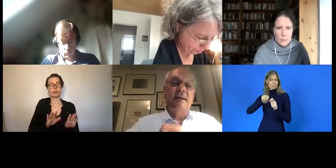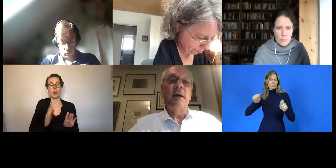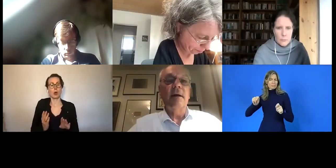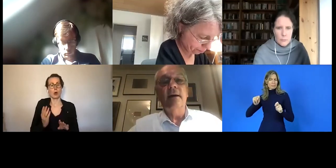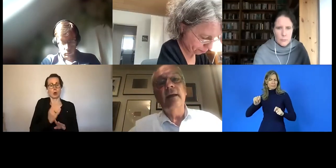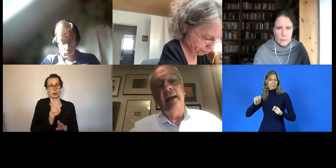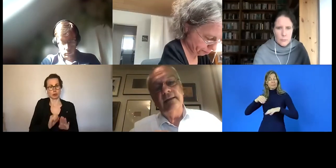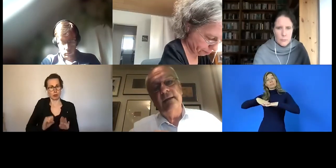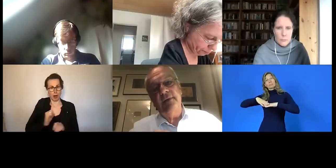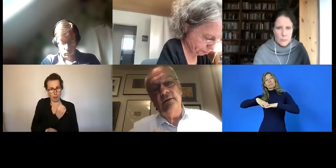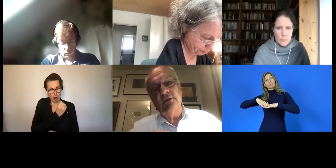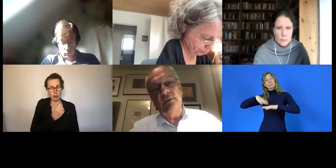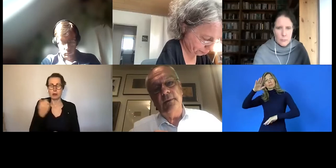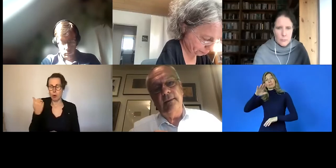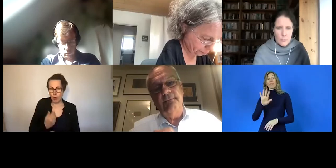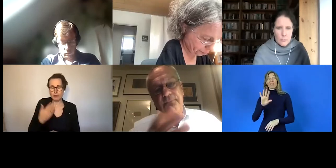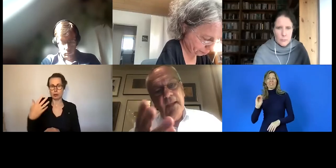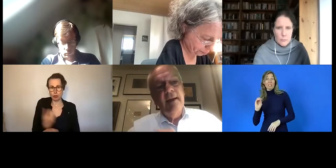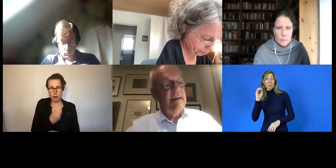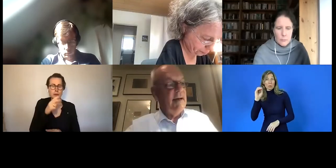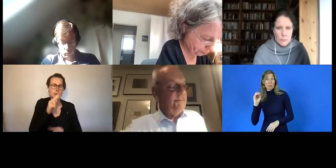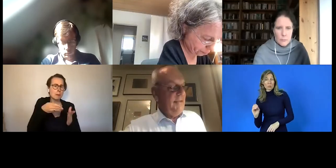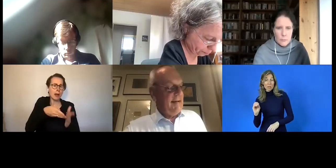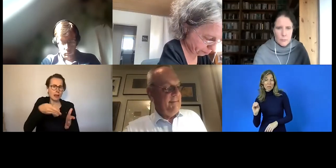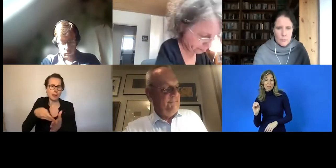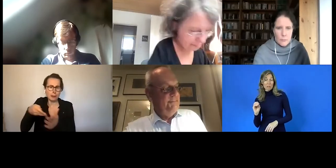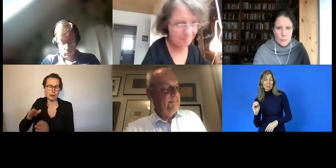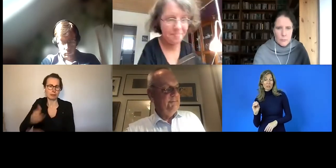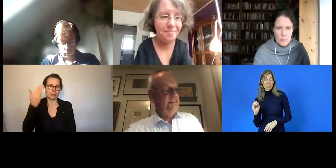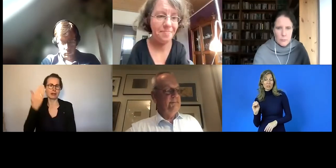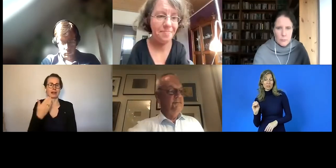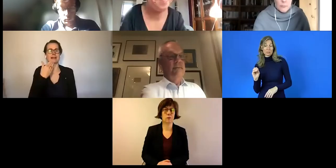auch diese Barrieren in Einzelfällen zu überlegen. Ja, danke.